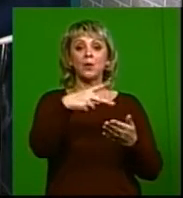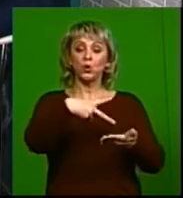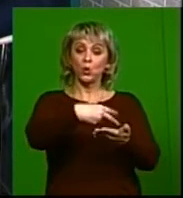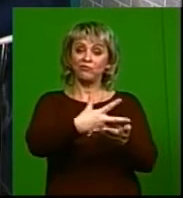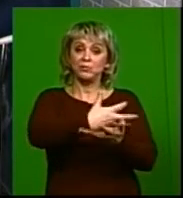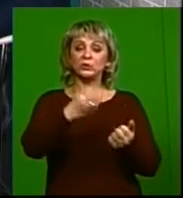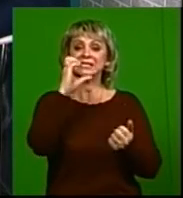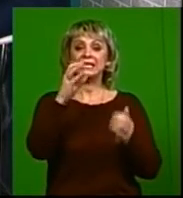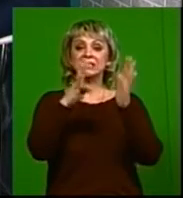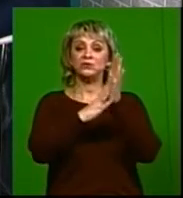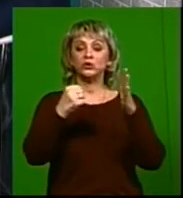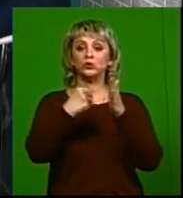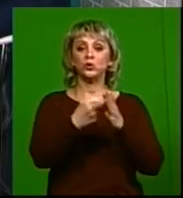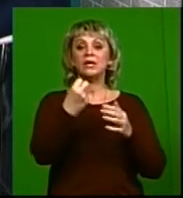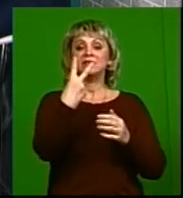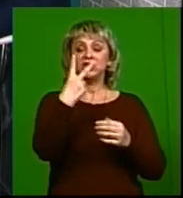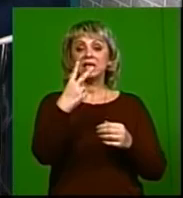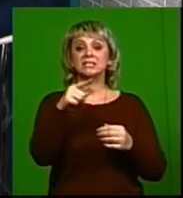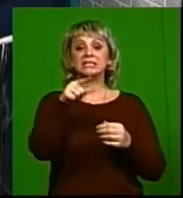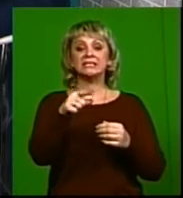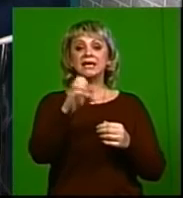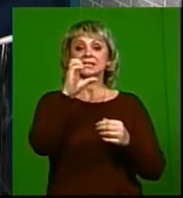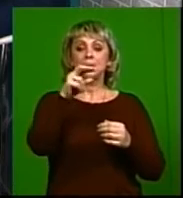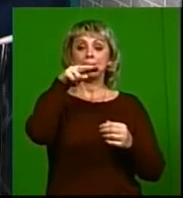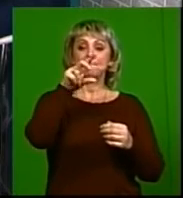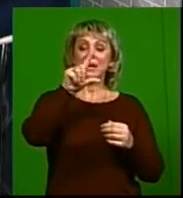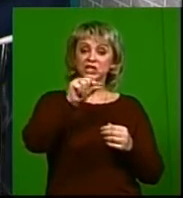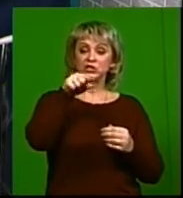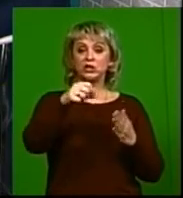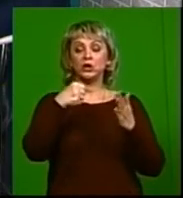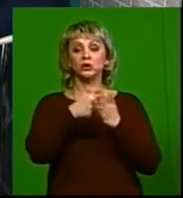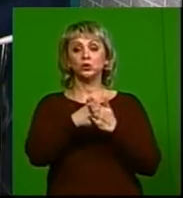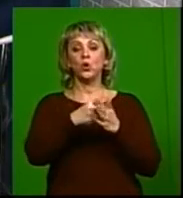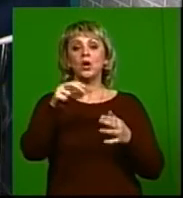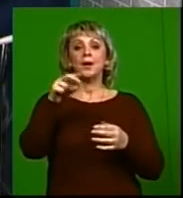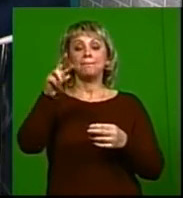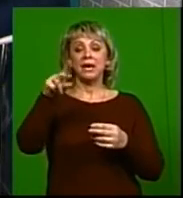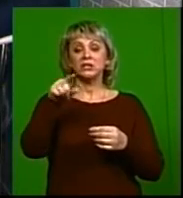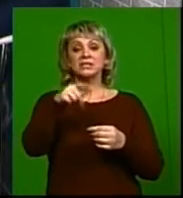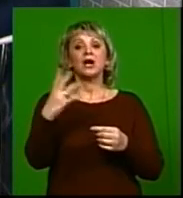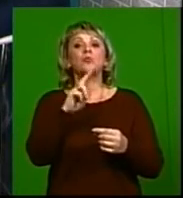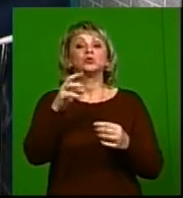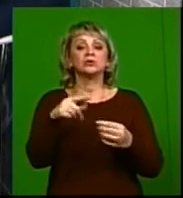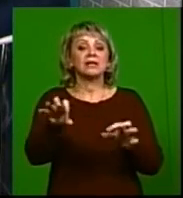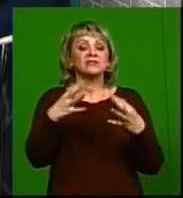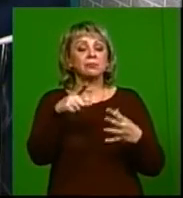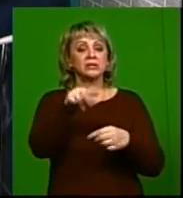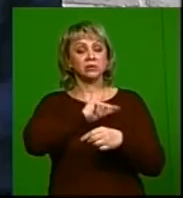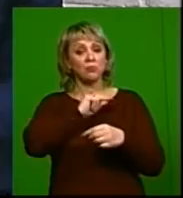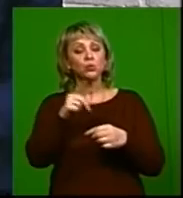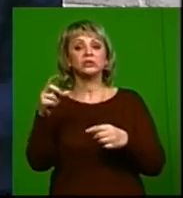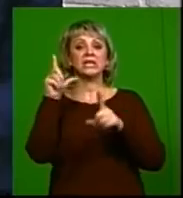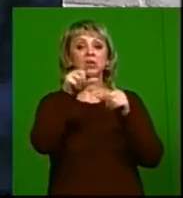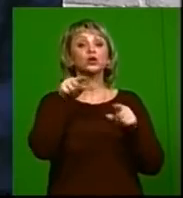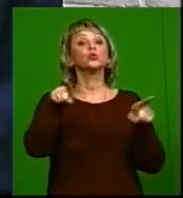с 9 до 12 в будние дни. Кому-то надо с работы отпроситься, доехать еще, успеть. Но, тем не менее, это тоже